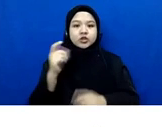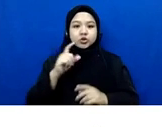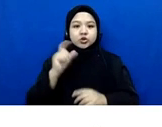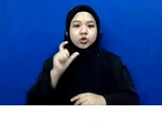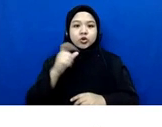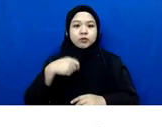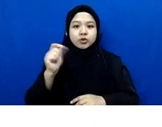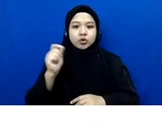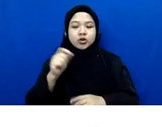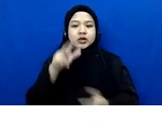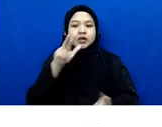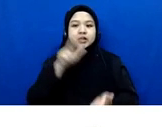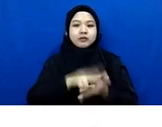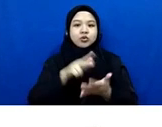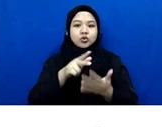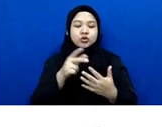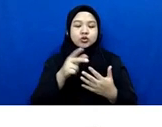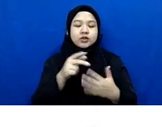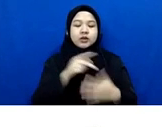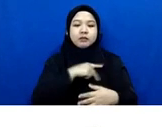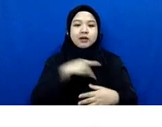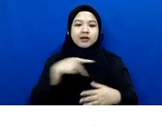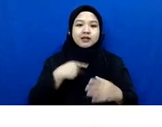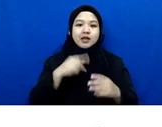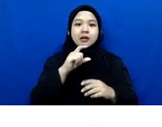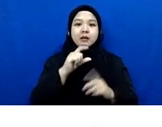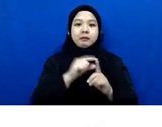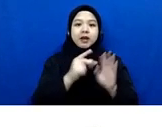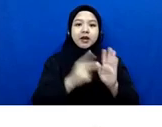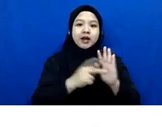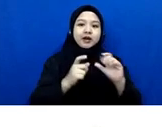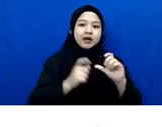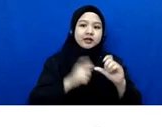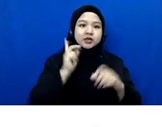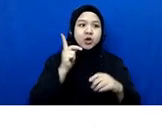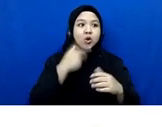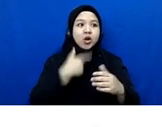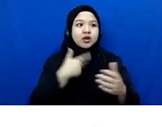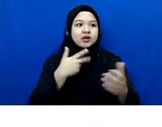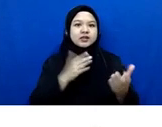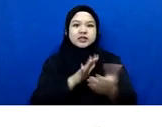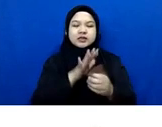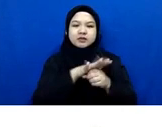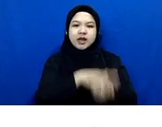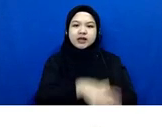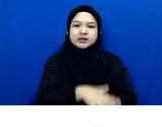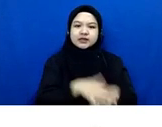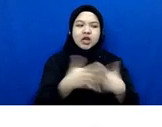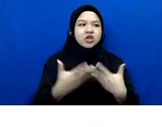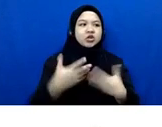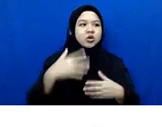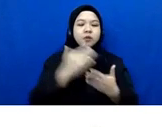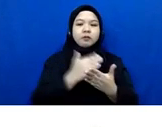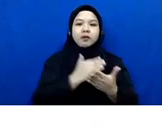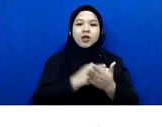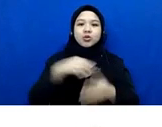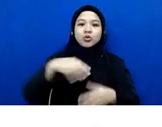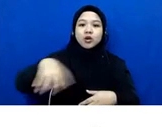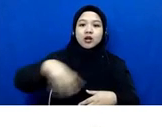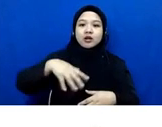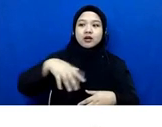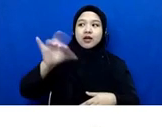keputusan panitia seleksi PNS contohnya itu kalau dianggap diskriminatif atau peraturan-peraturan daerah lain yang